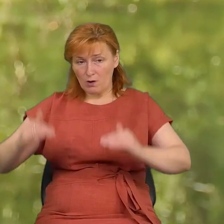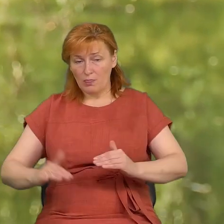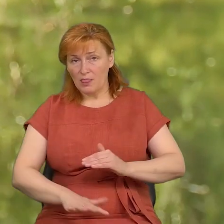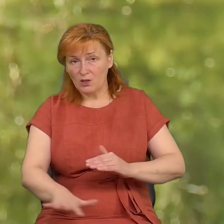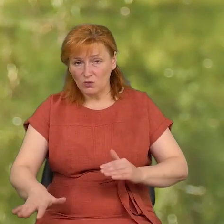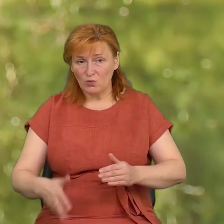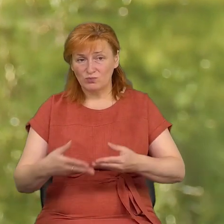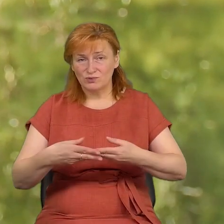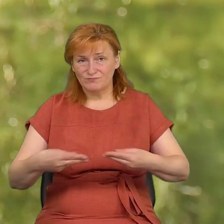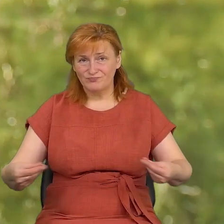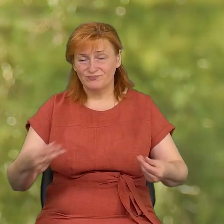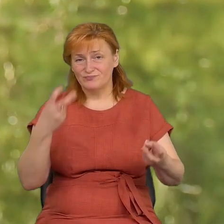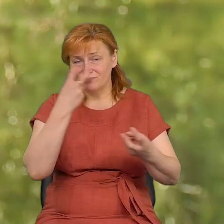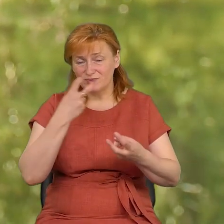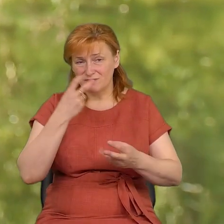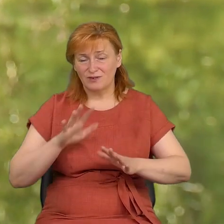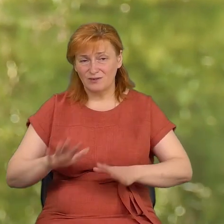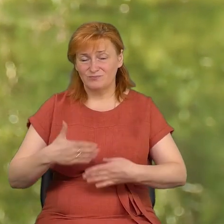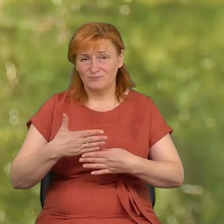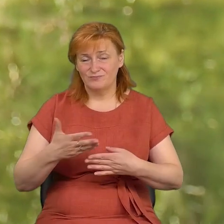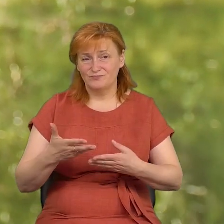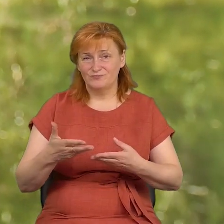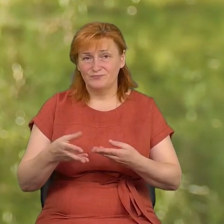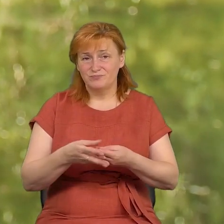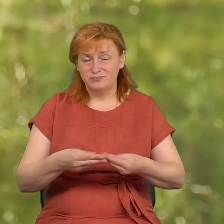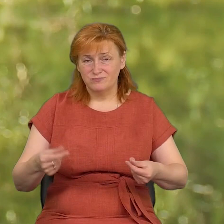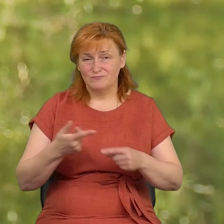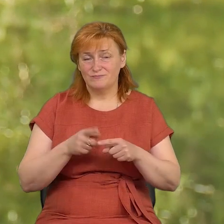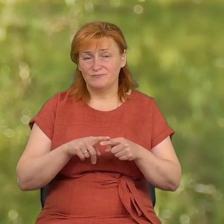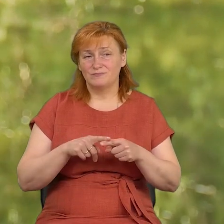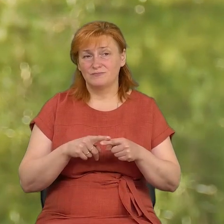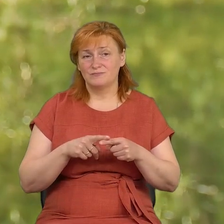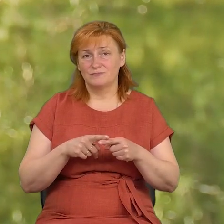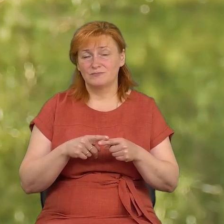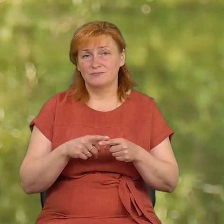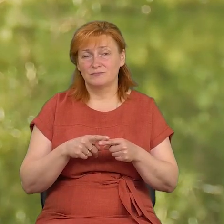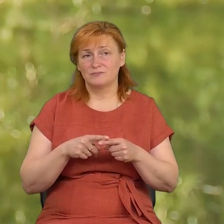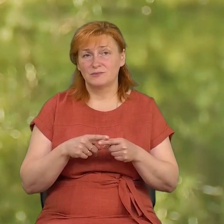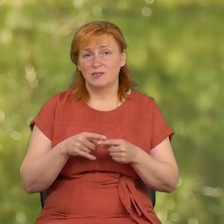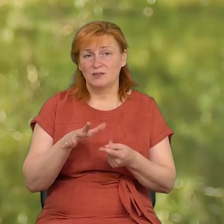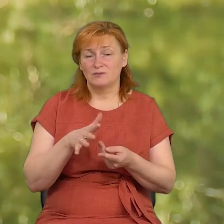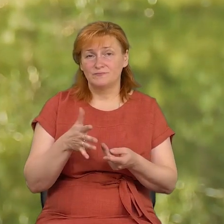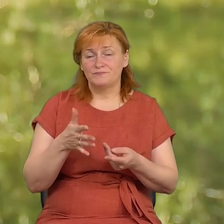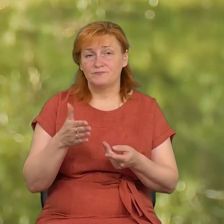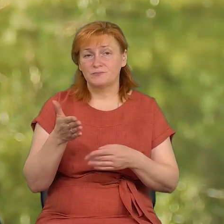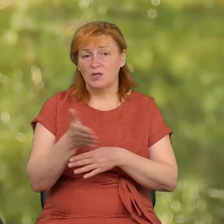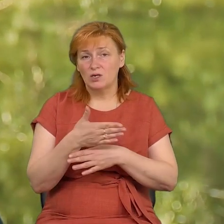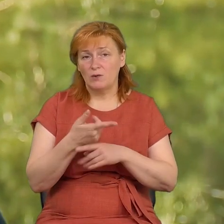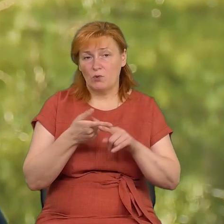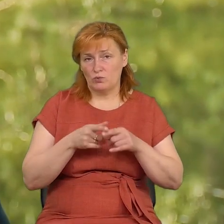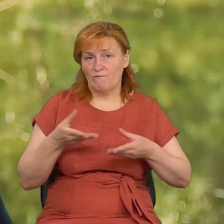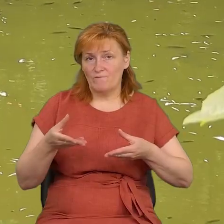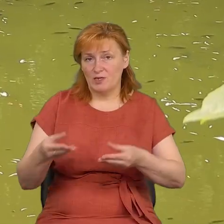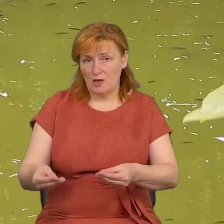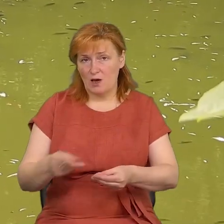гниття, руйнації і створення біологічних токсинів, які можуть впливати навіть на